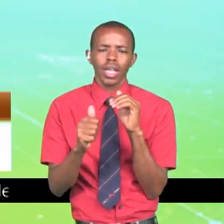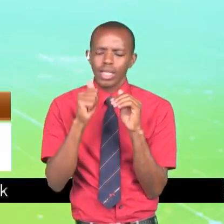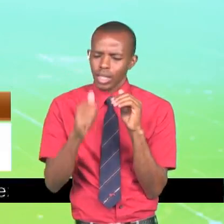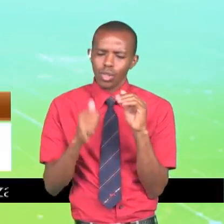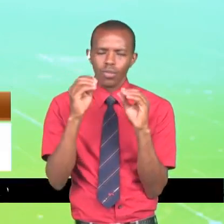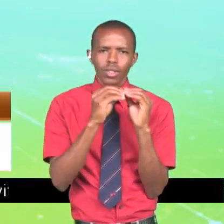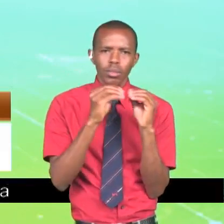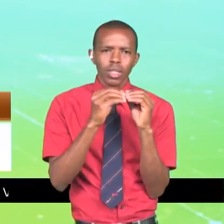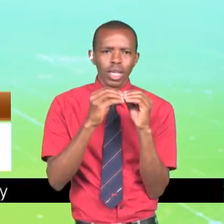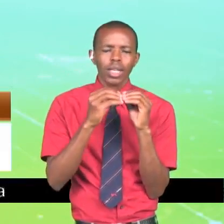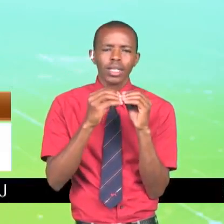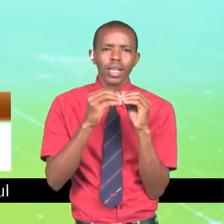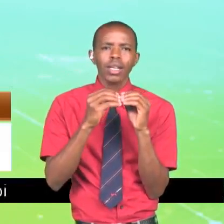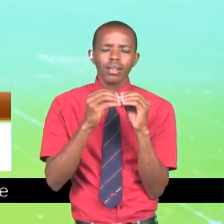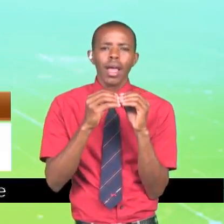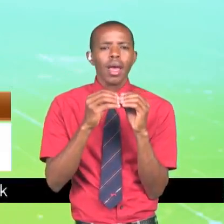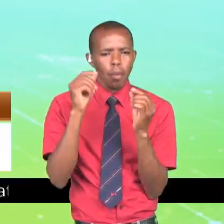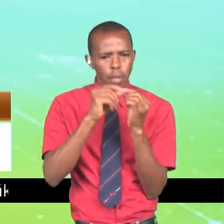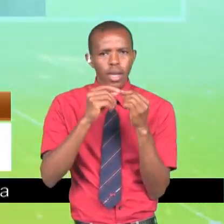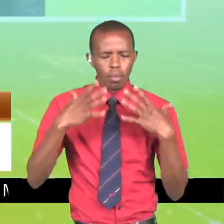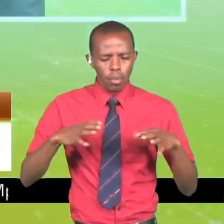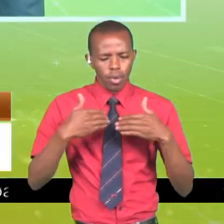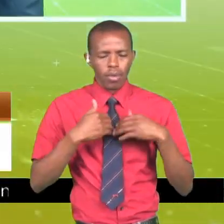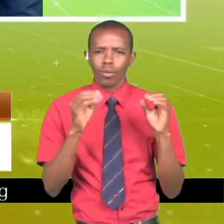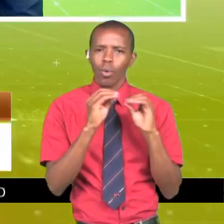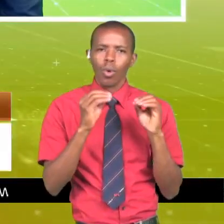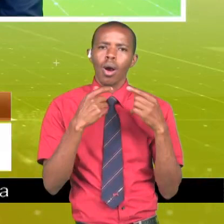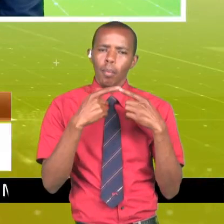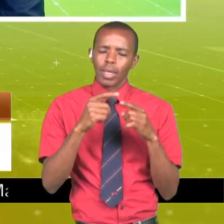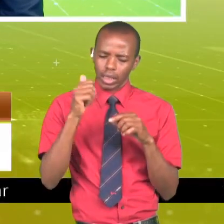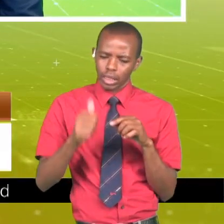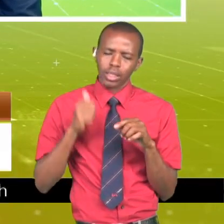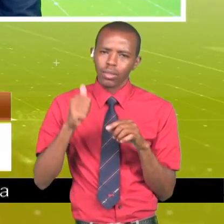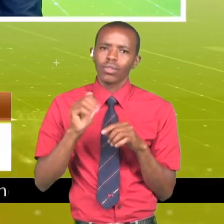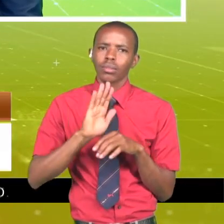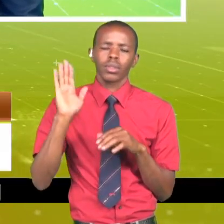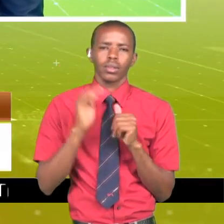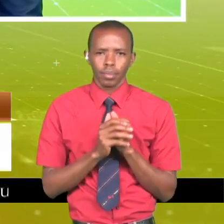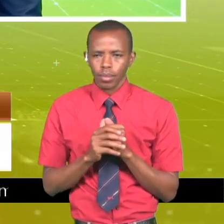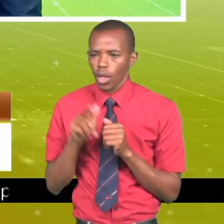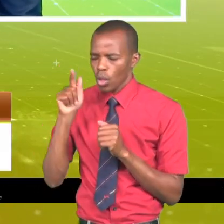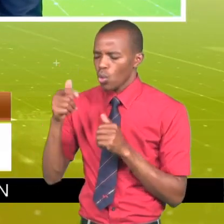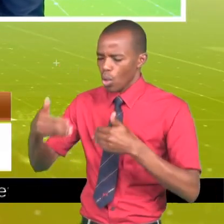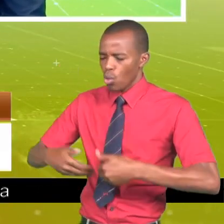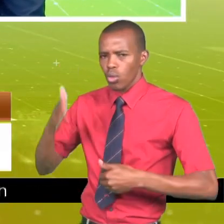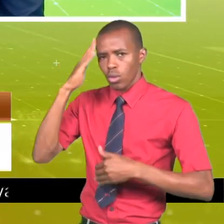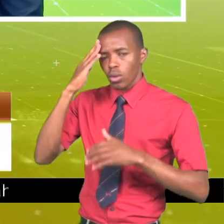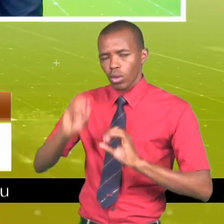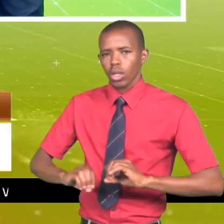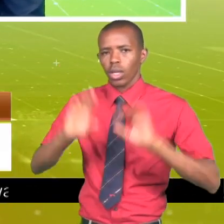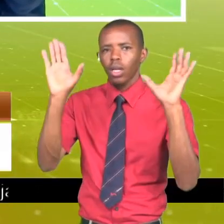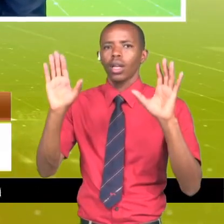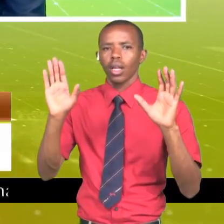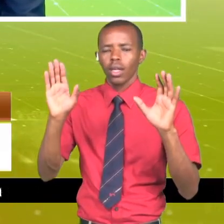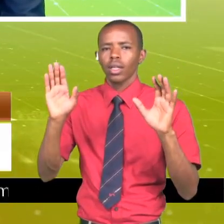uchungu wa mwanainchi. Lakini anazungumuza kumjiusu ye mwenye. Namu, wewe ni kijana, unajua wazi kwamba kijana